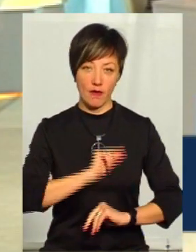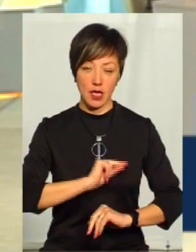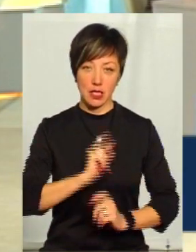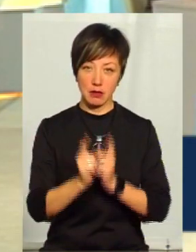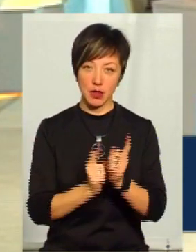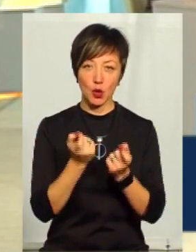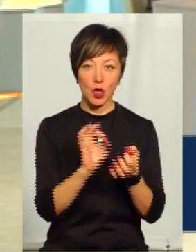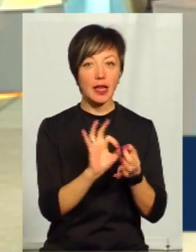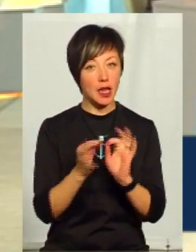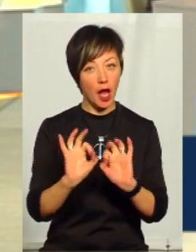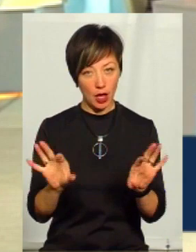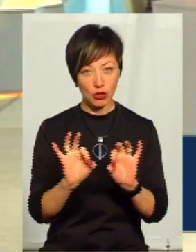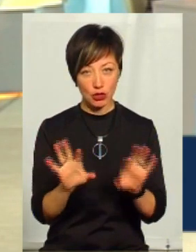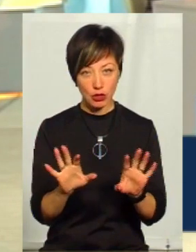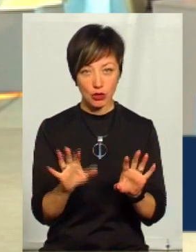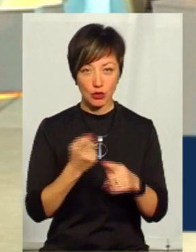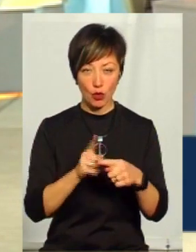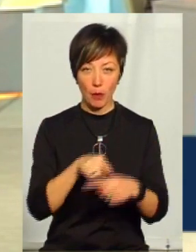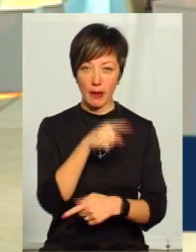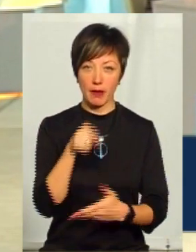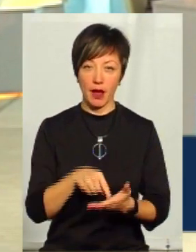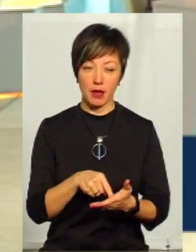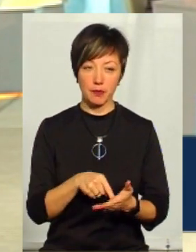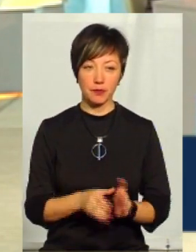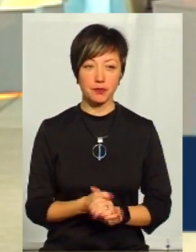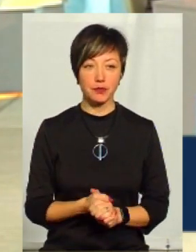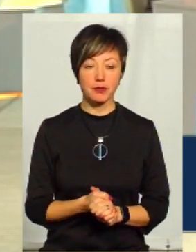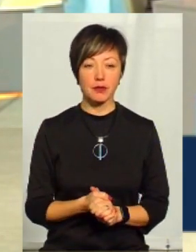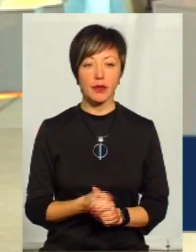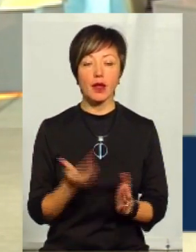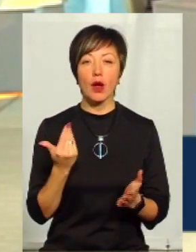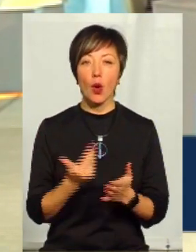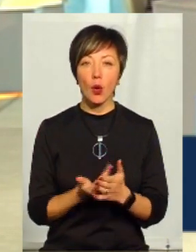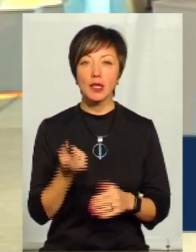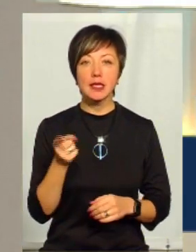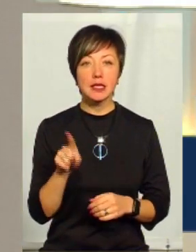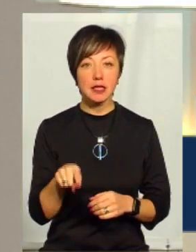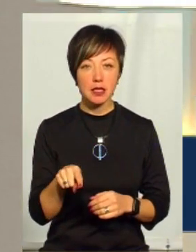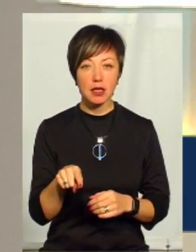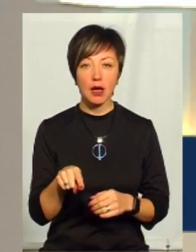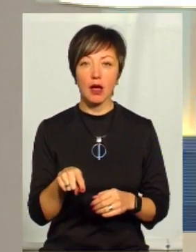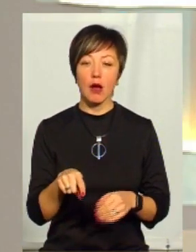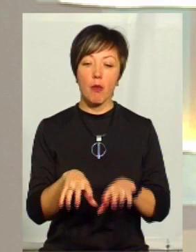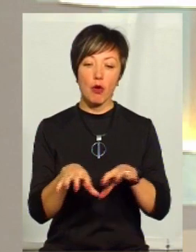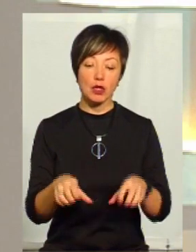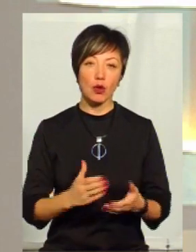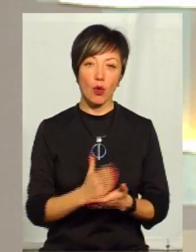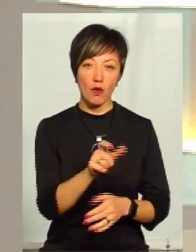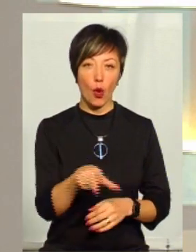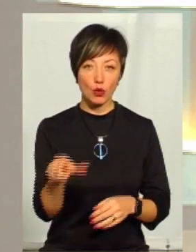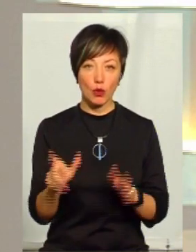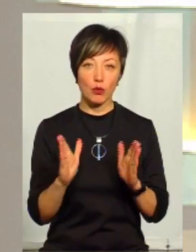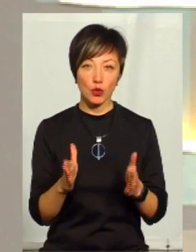Трошки детальніше ми торкнемося цього питання. От ті посадові особи, які